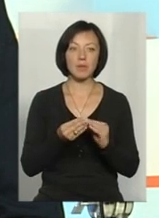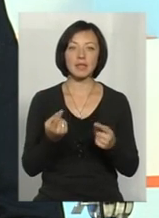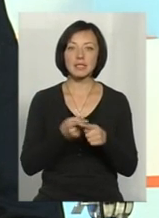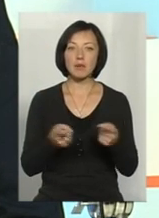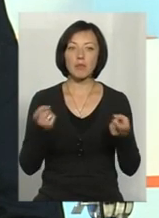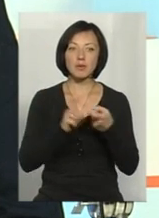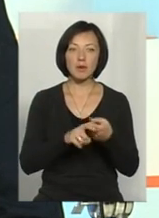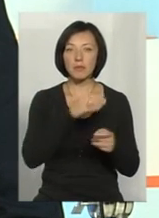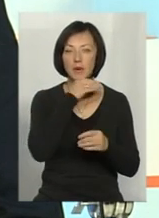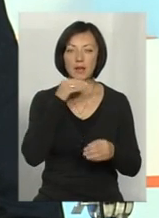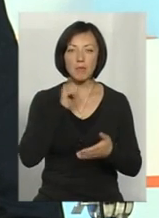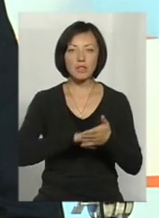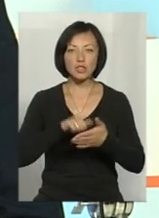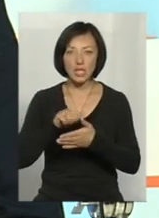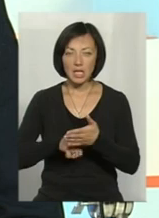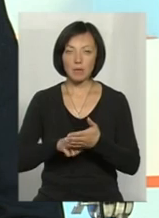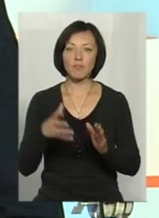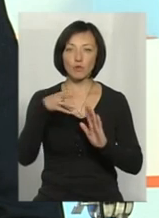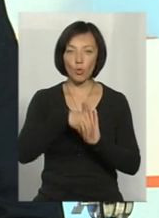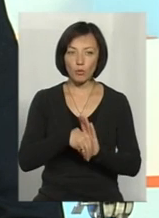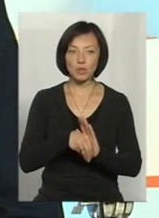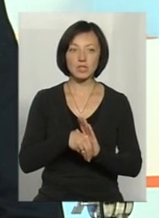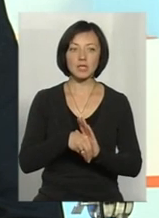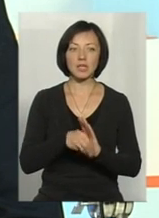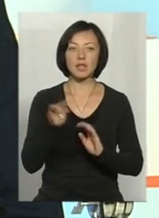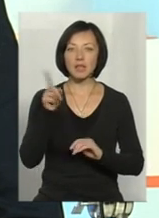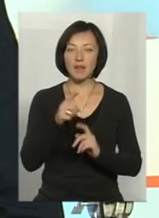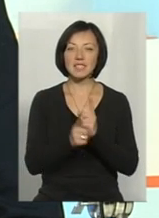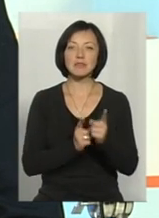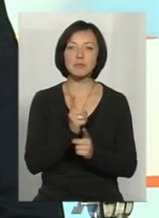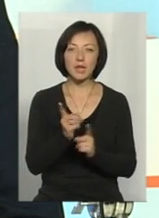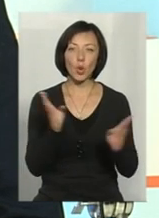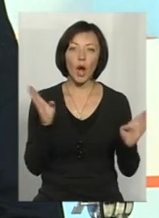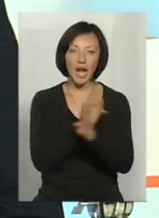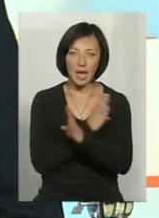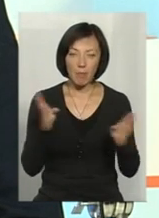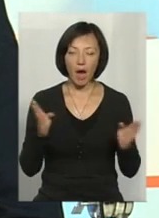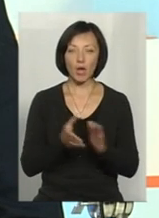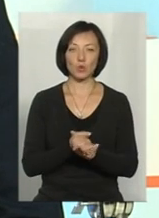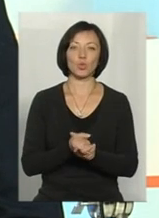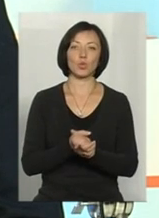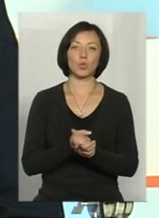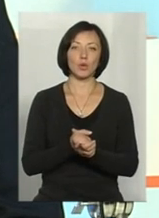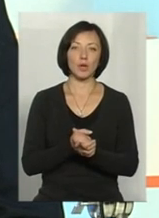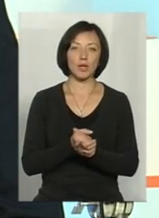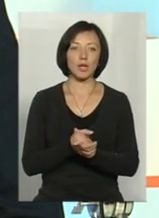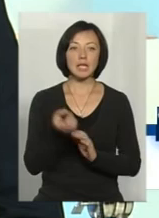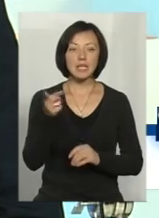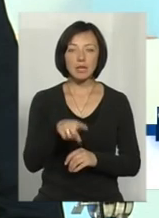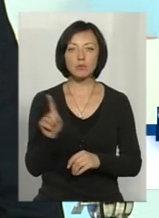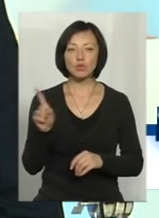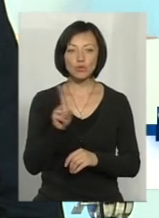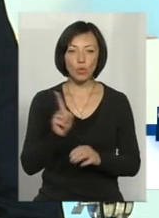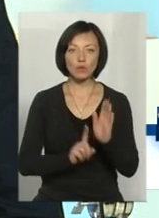пов'язано з багатьма чинниками, в тому числі і навіть із зміною клімату, із тим, що